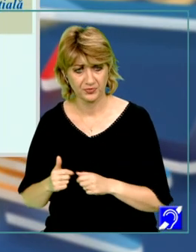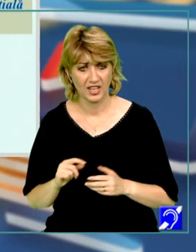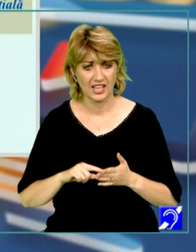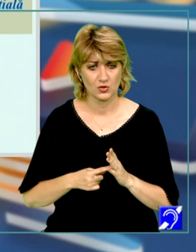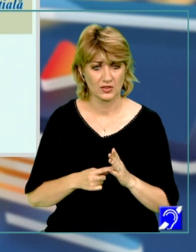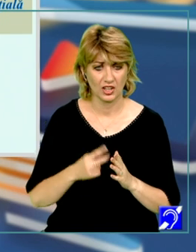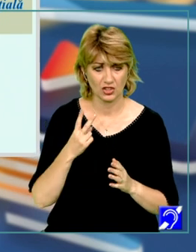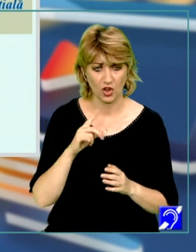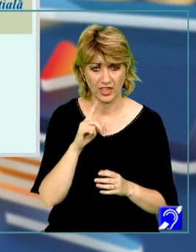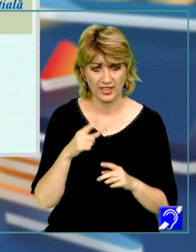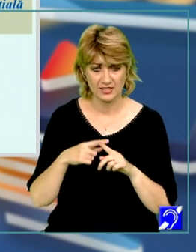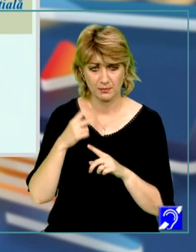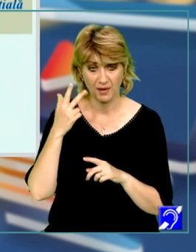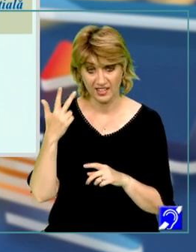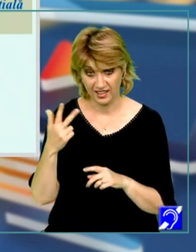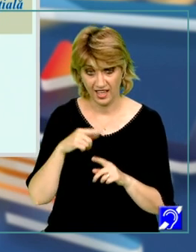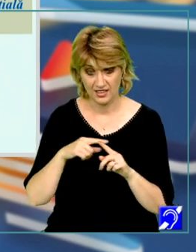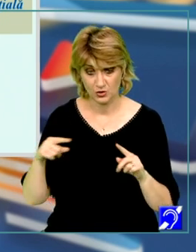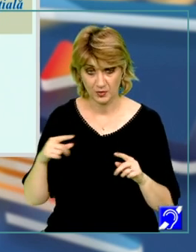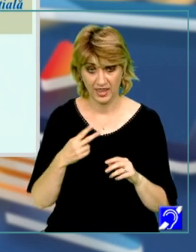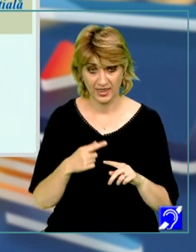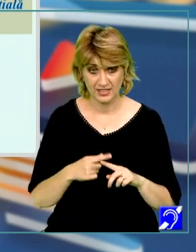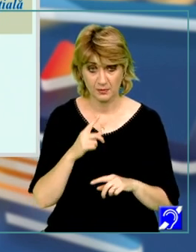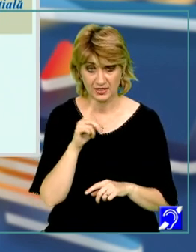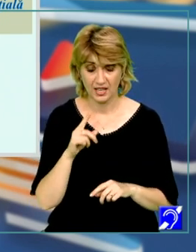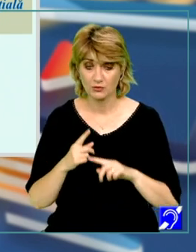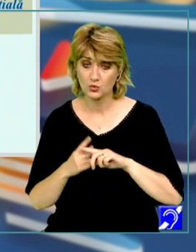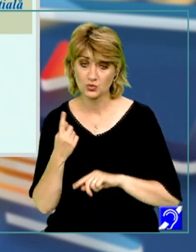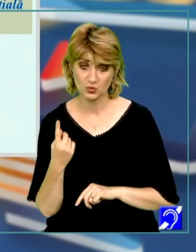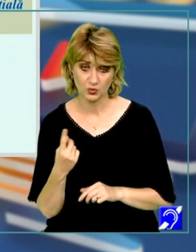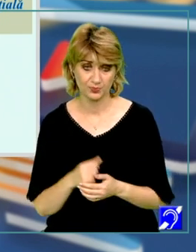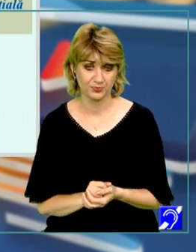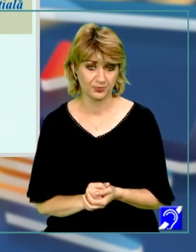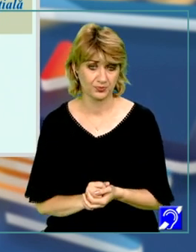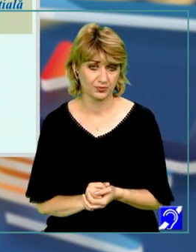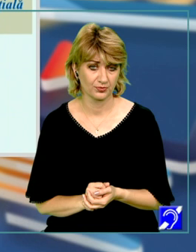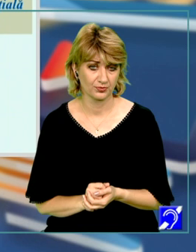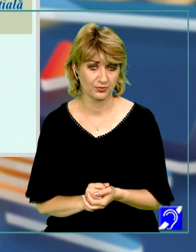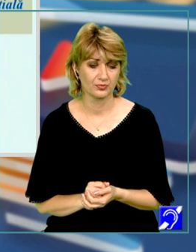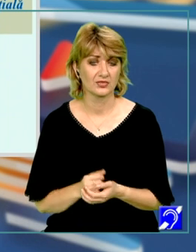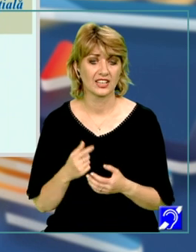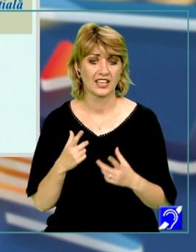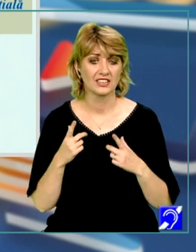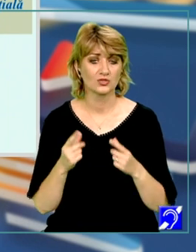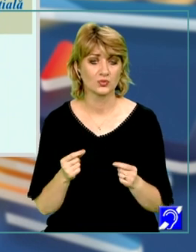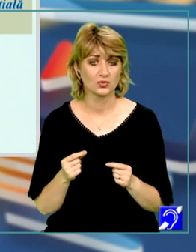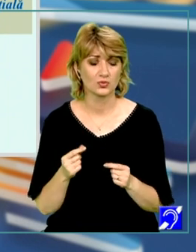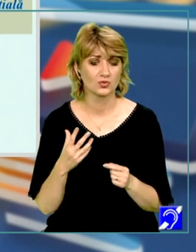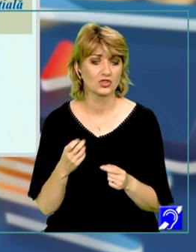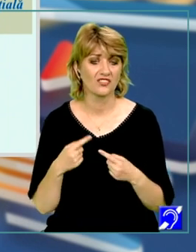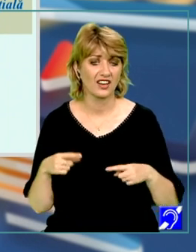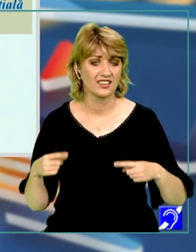rezultatul 2x la 3 pe x pătrat plus 1. Ce trebuie să dăm răspuns legat de derivată?